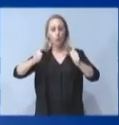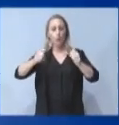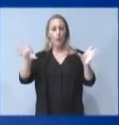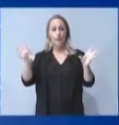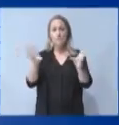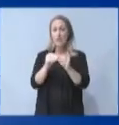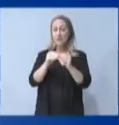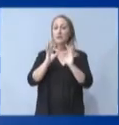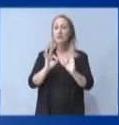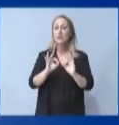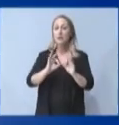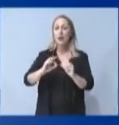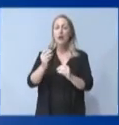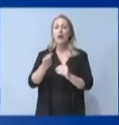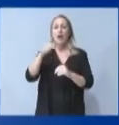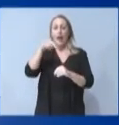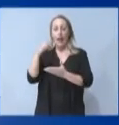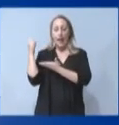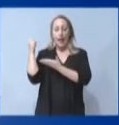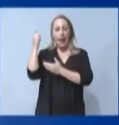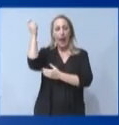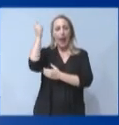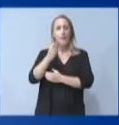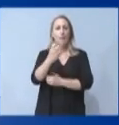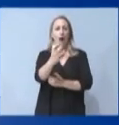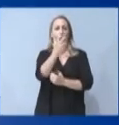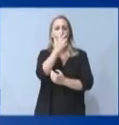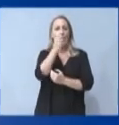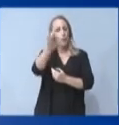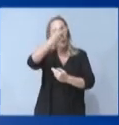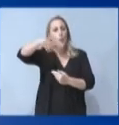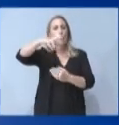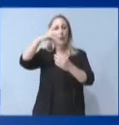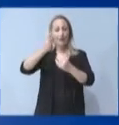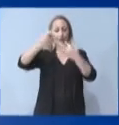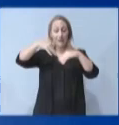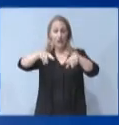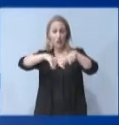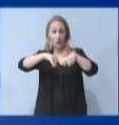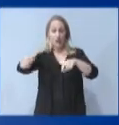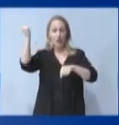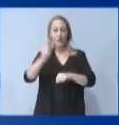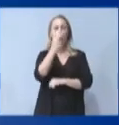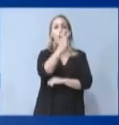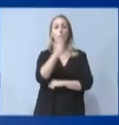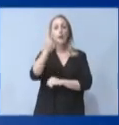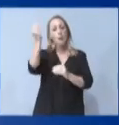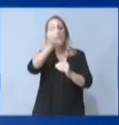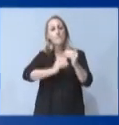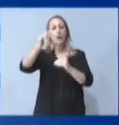με την αύξηση του επιδόματος θέρμανσης που θα αρχίσει να καταβάλλεται το Δεκέμβριο κατά 20%.